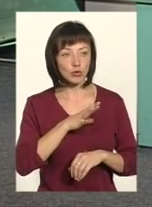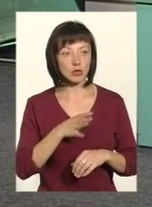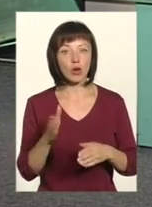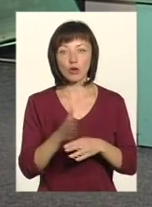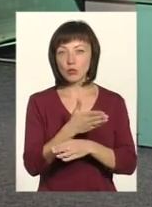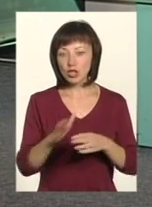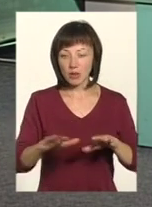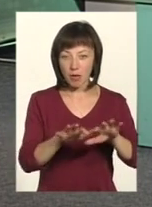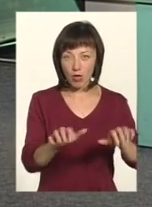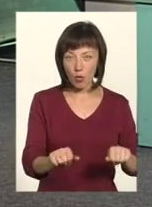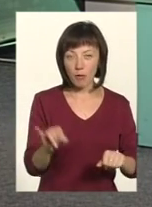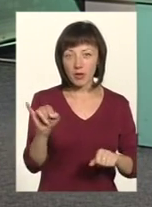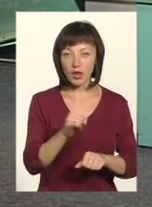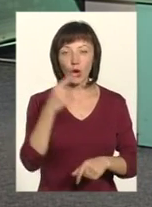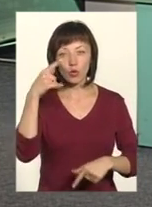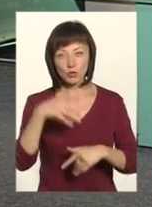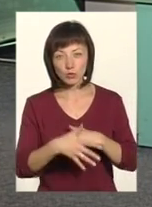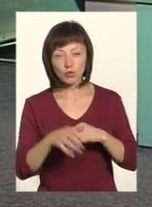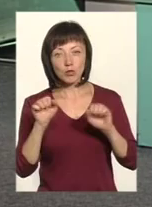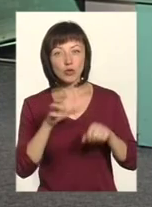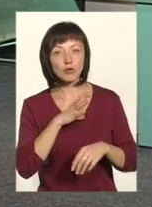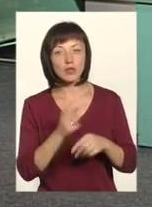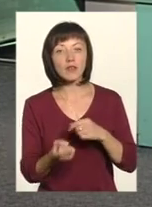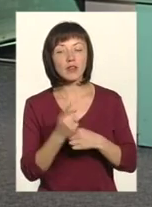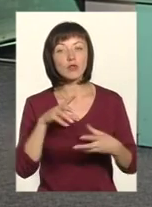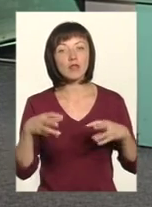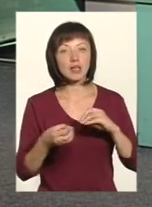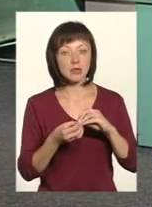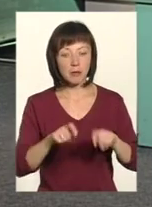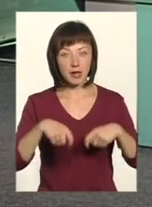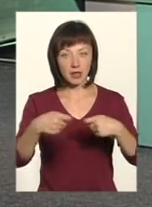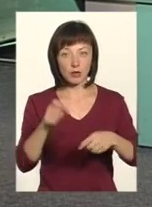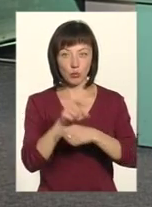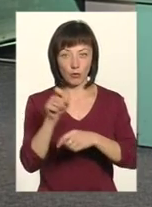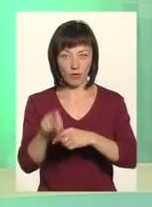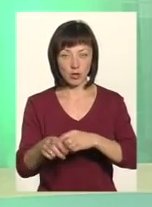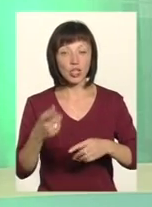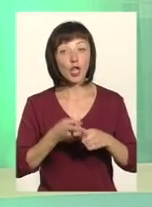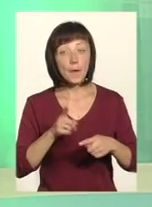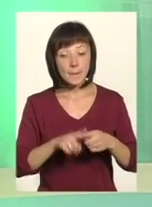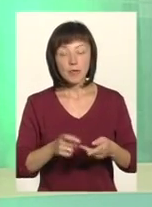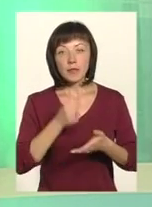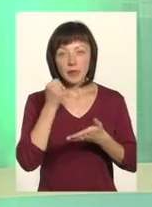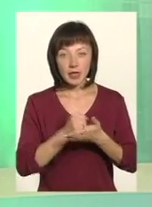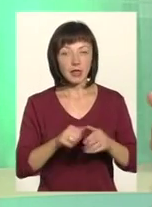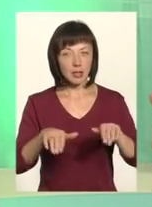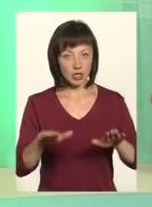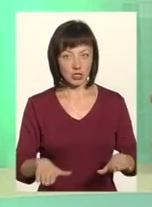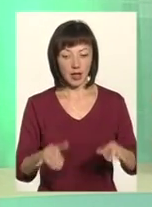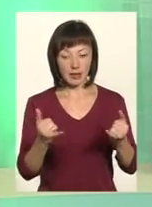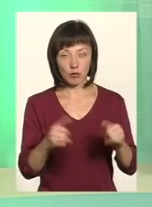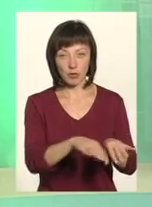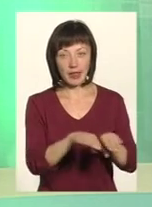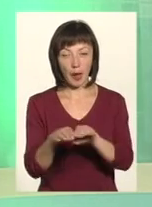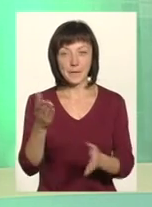розпоражатись майном і розуміючи то, що може виникнути внаслідок передачі їм повноваження. Тому ми прийняли рішення. А на даному